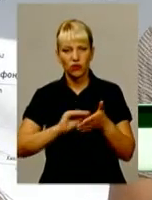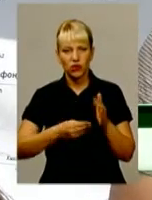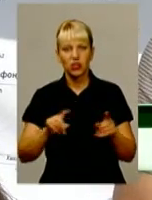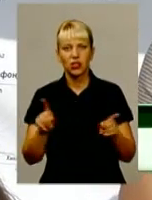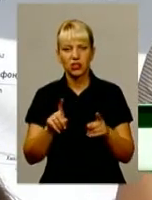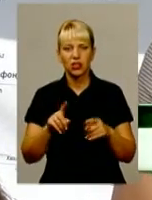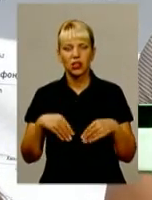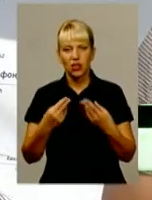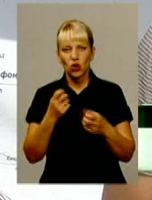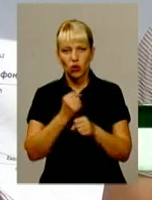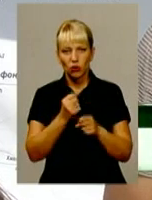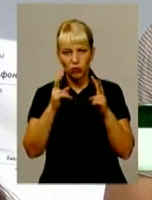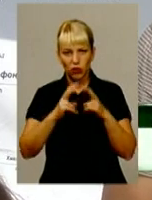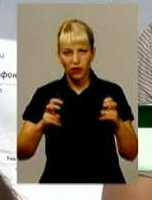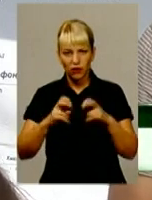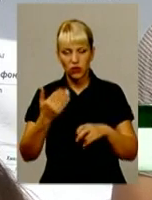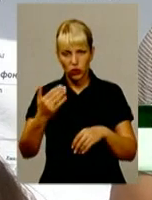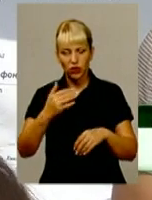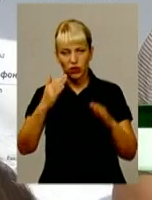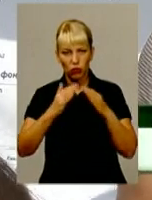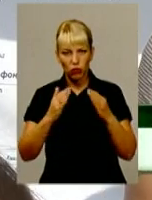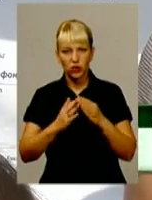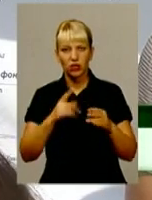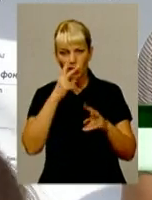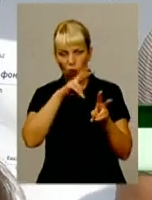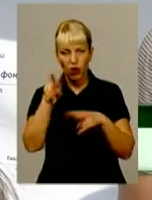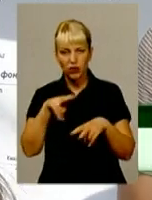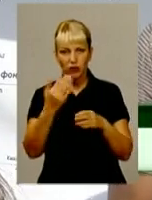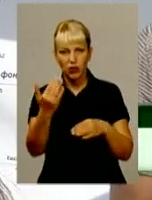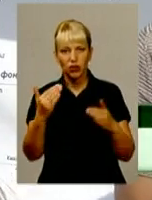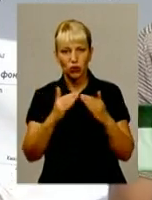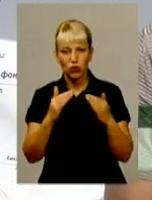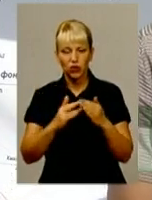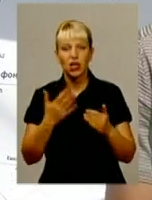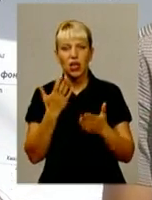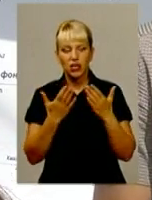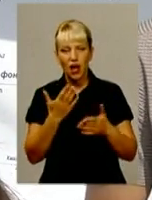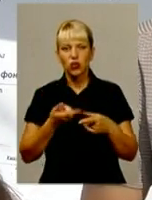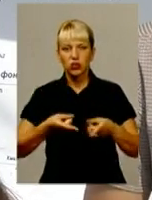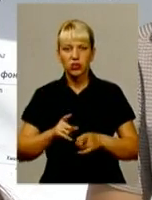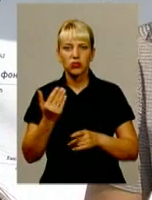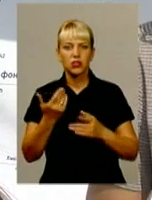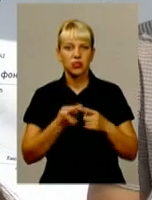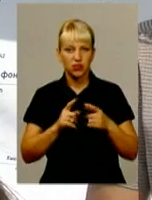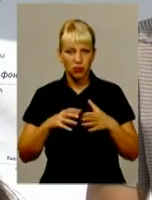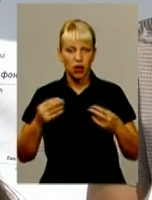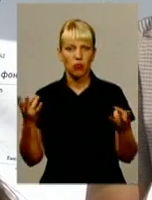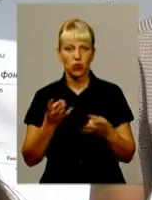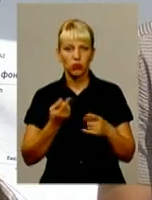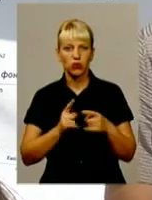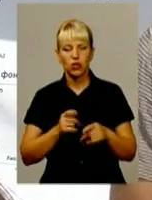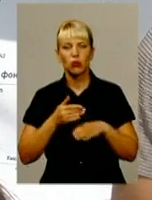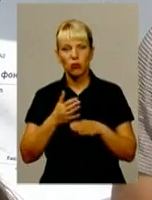Робимо ревізії у їхні будинки, оглядаємо ці будинки, дивимося. І якщо дійсно ця сім'я потребує такої допомоги, ми